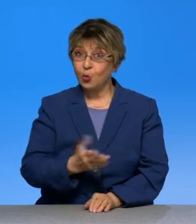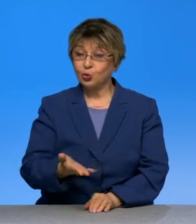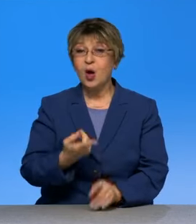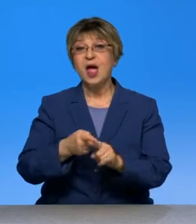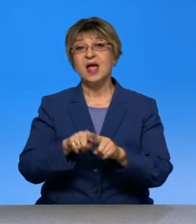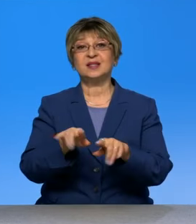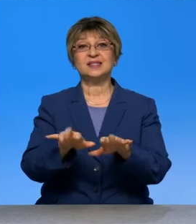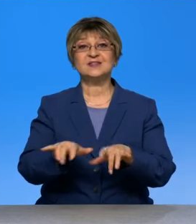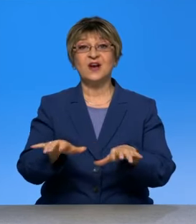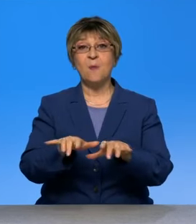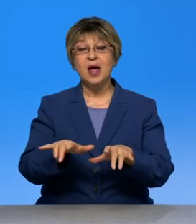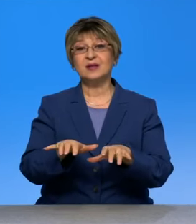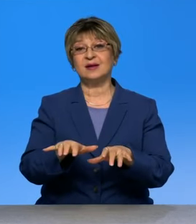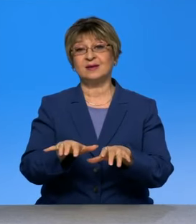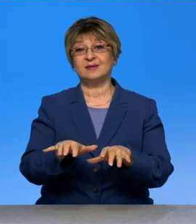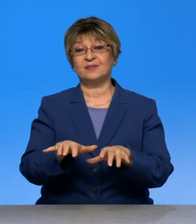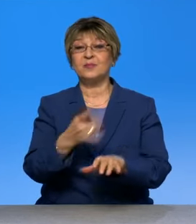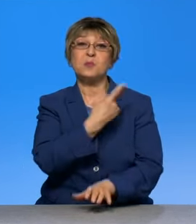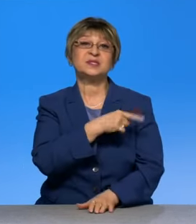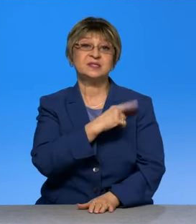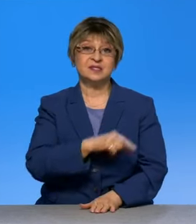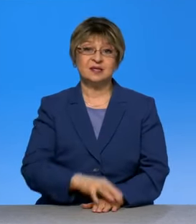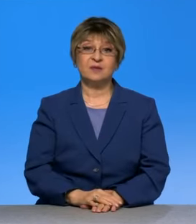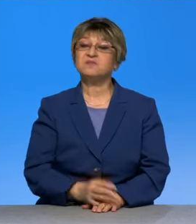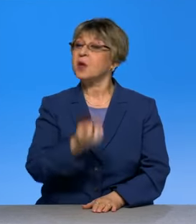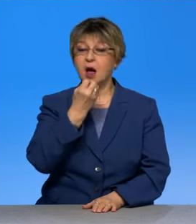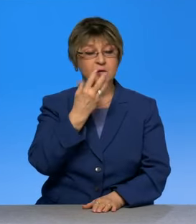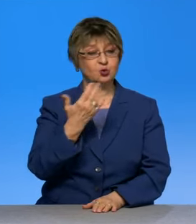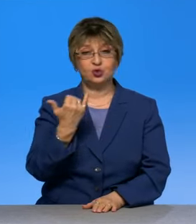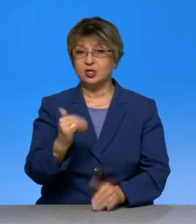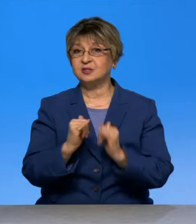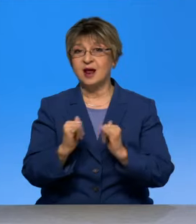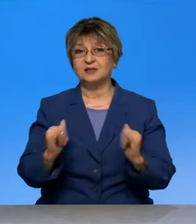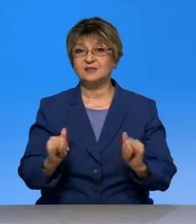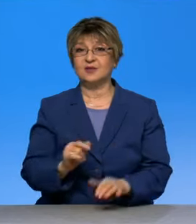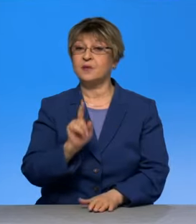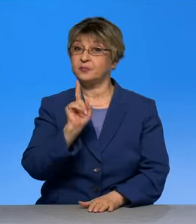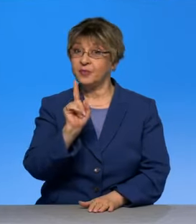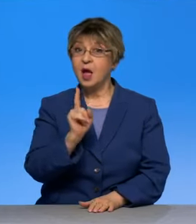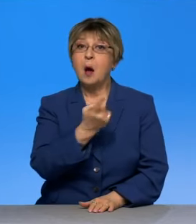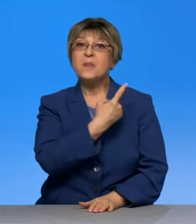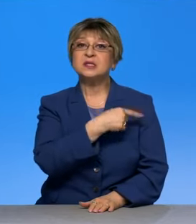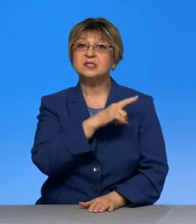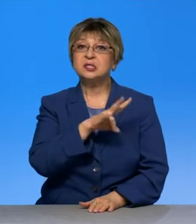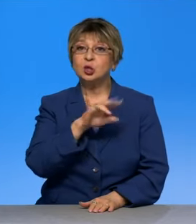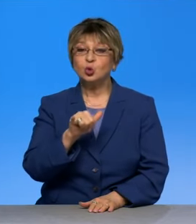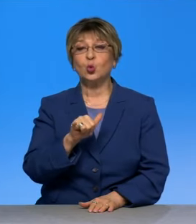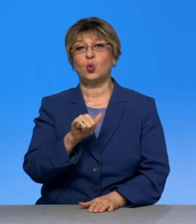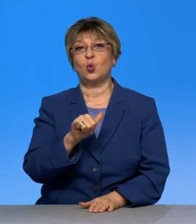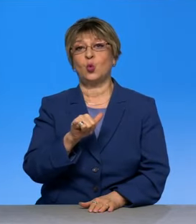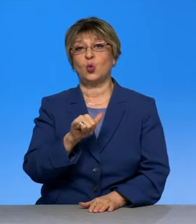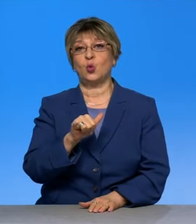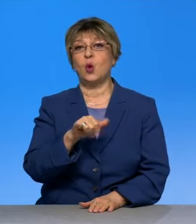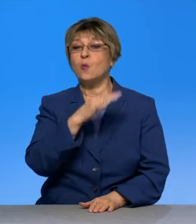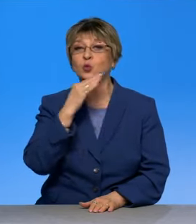информатика, цифровая медицина у нас хорошо развита. А, кстати, медицин пандемия очень многому научила. Совершенно